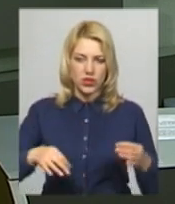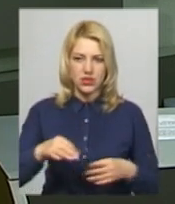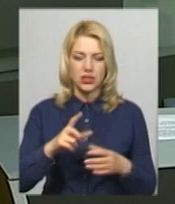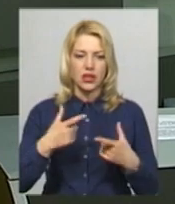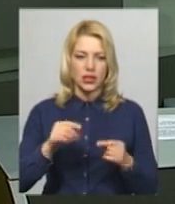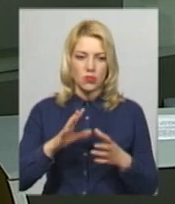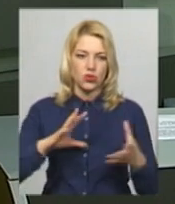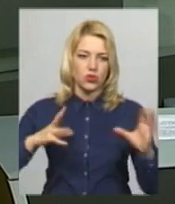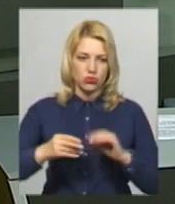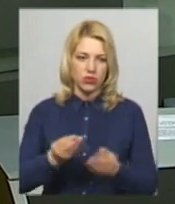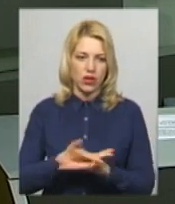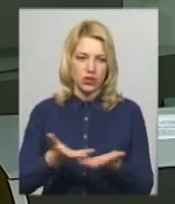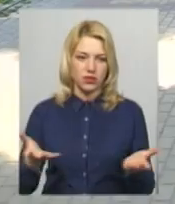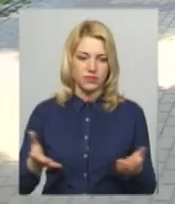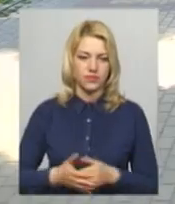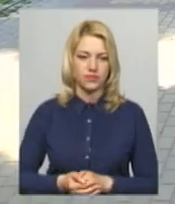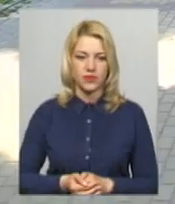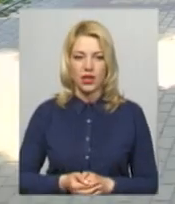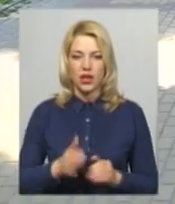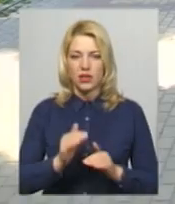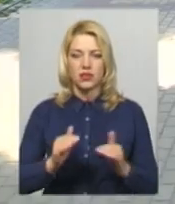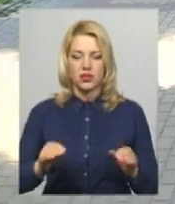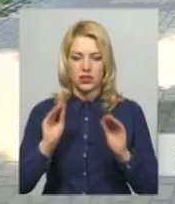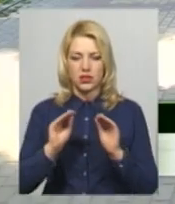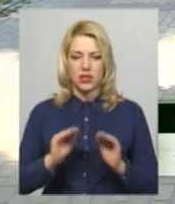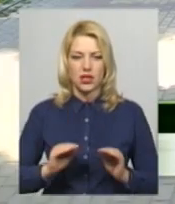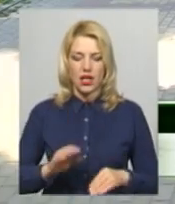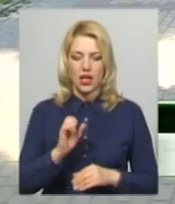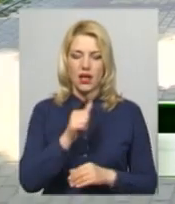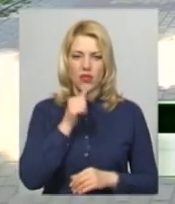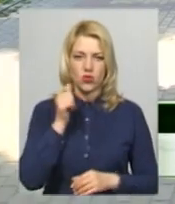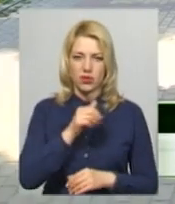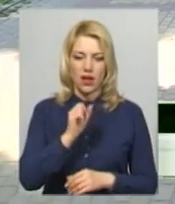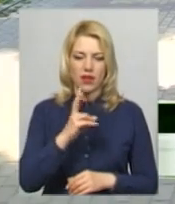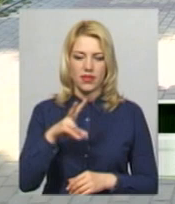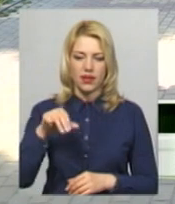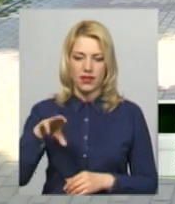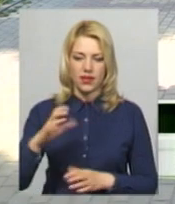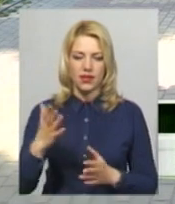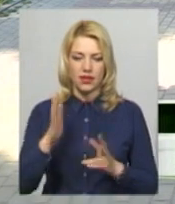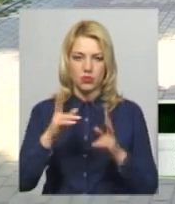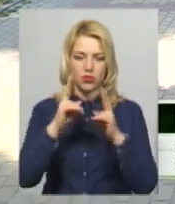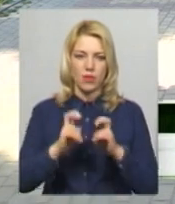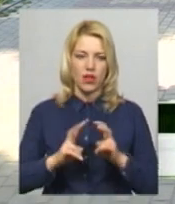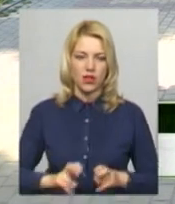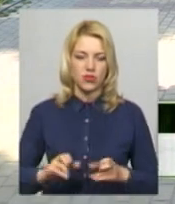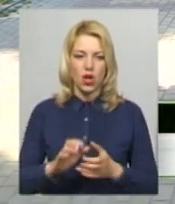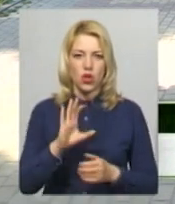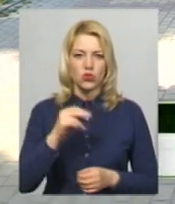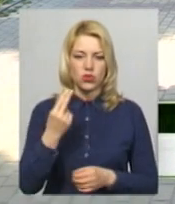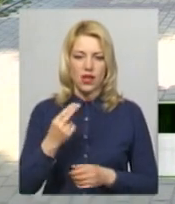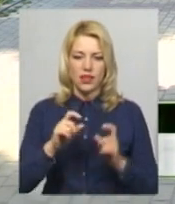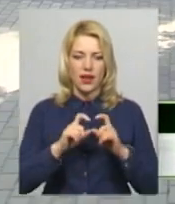каже Мирослава Деліта. Діти заповнюють анонімні анкети, які згодом аналізує соціальна